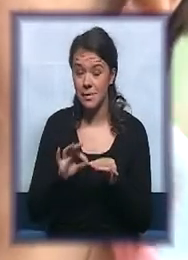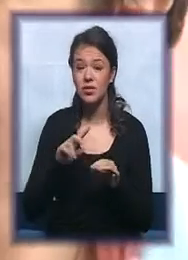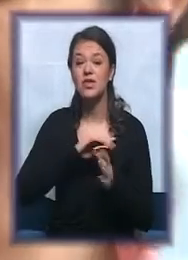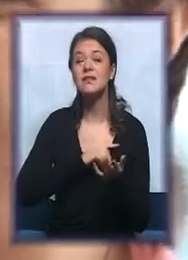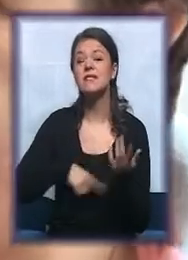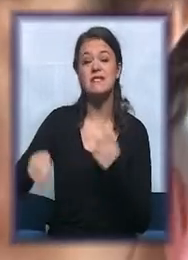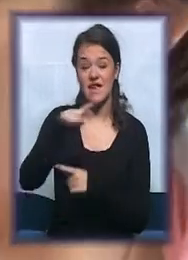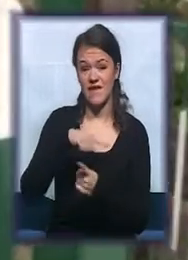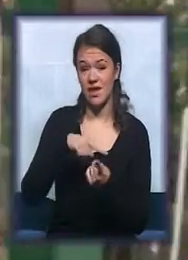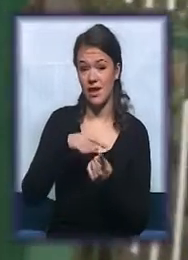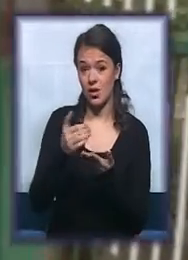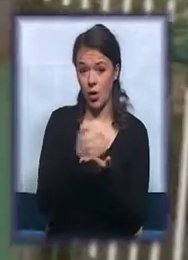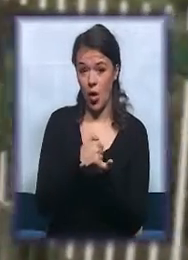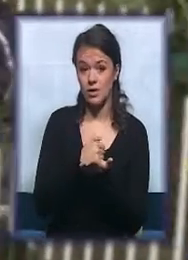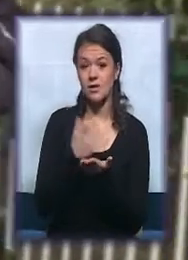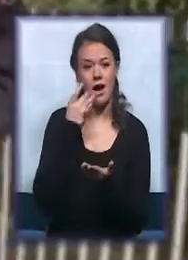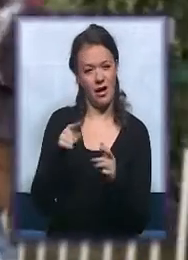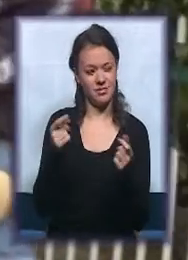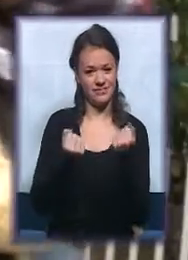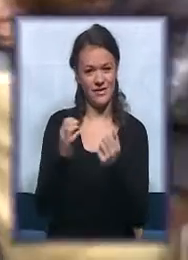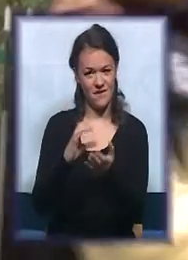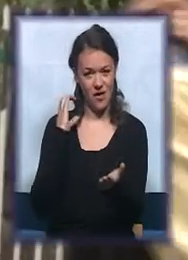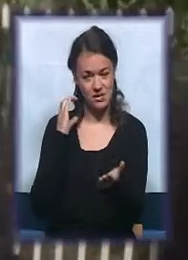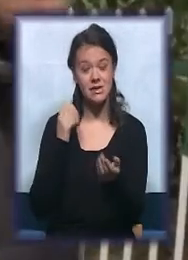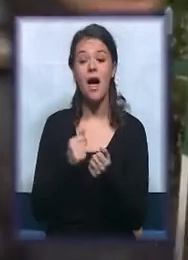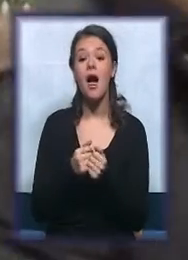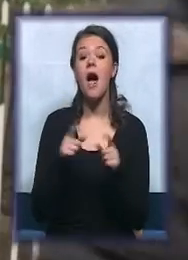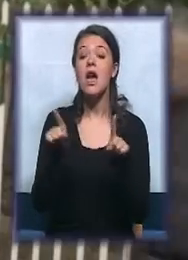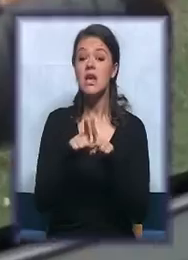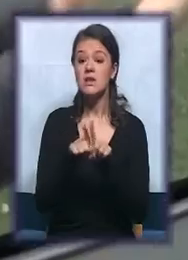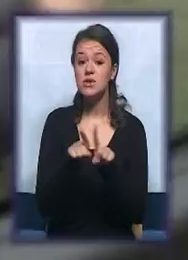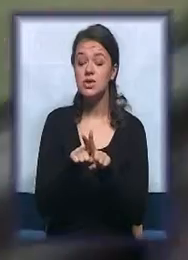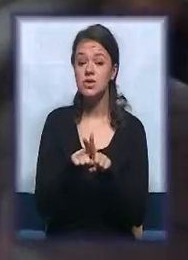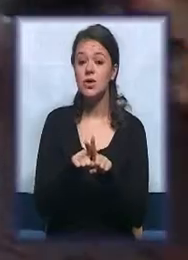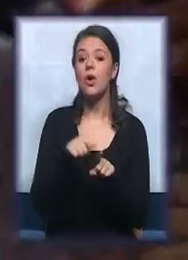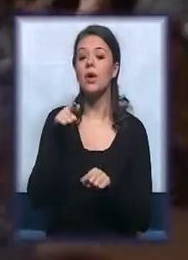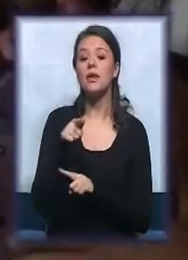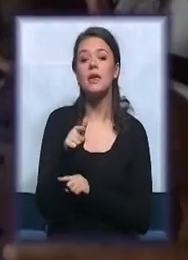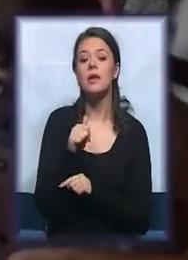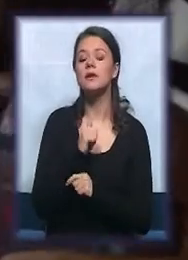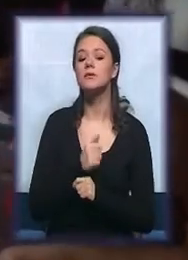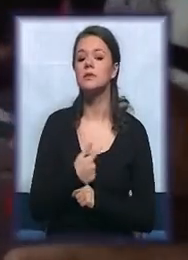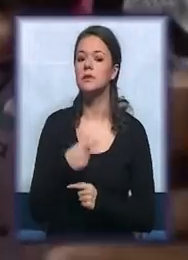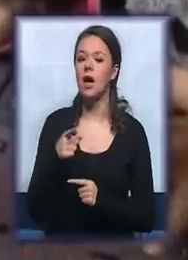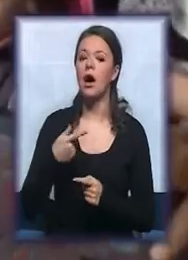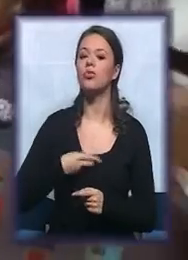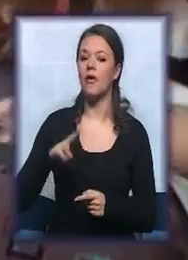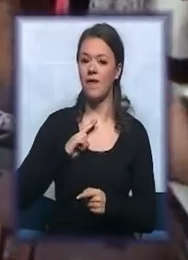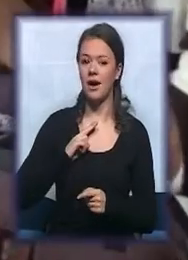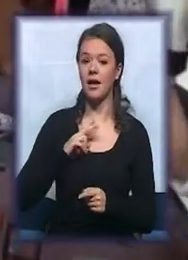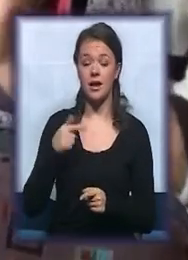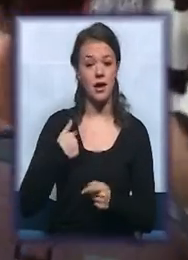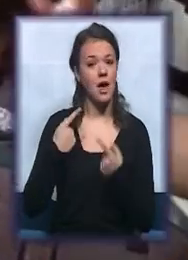korisnika u toku vožnje u vozilu, a isto tako i za odgovaranje na